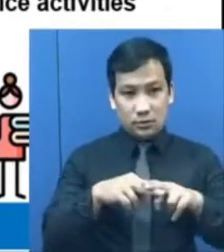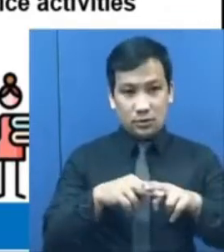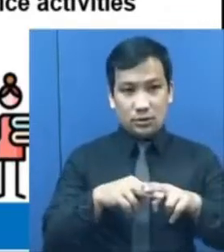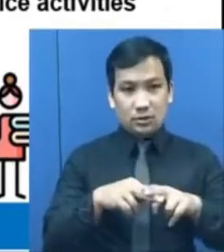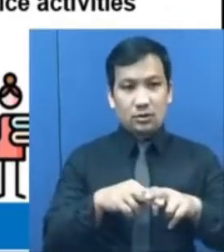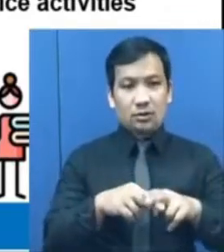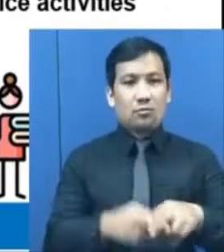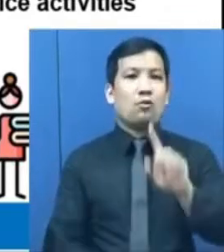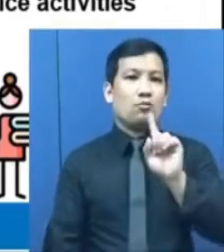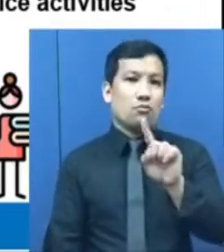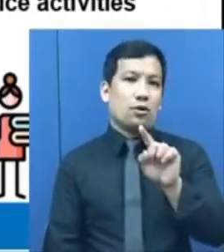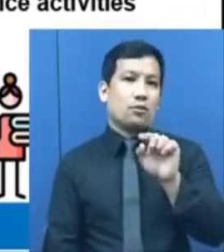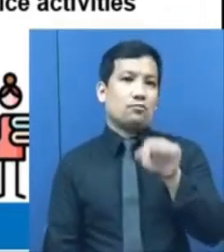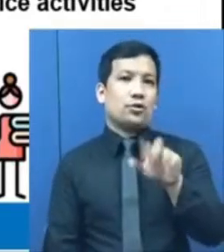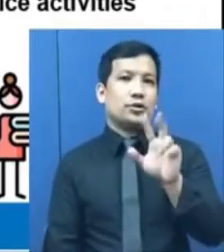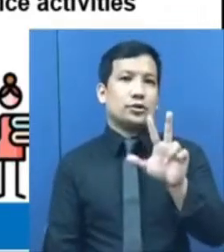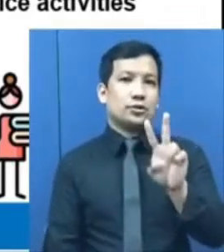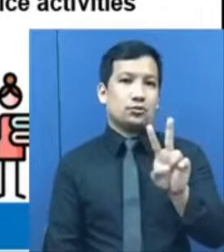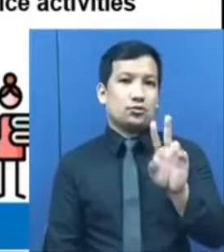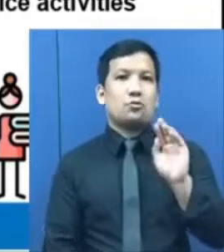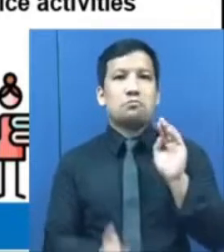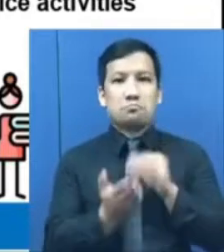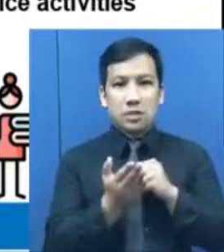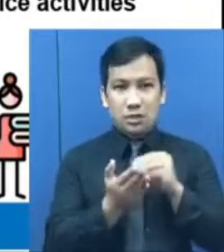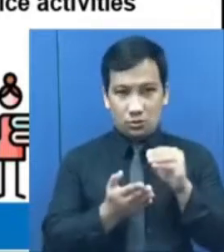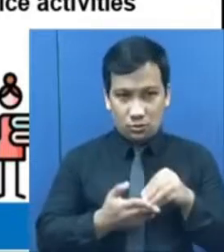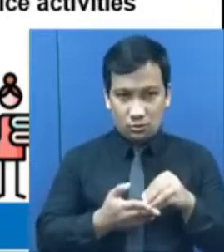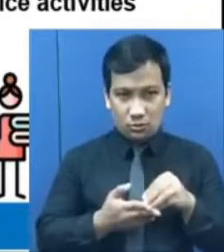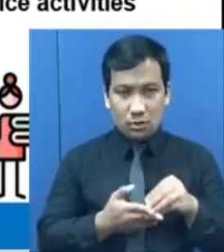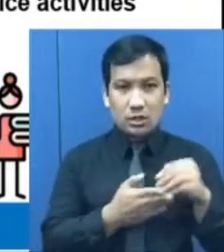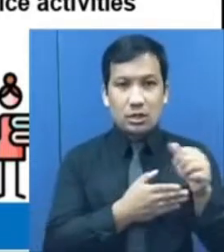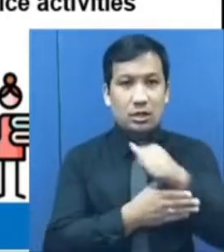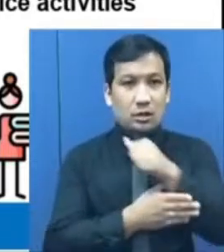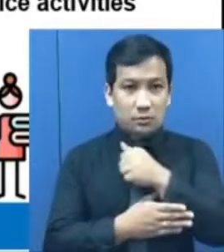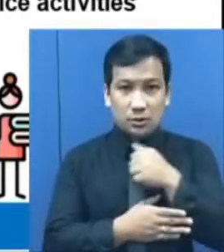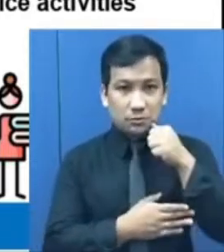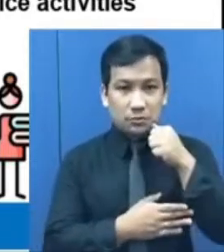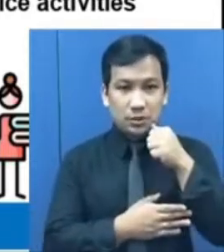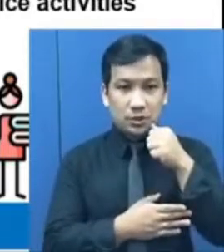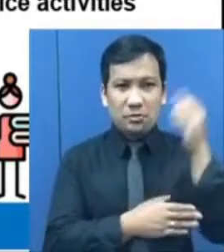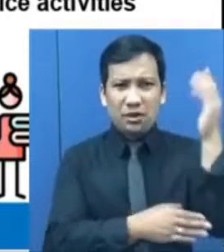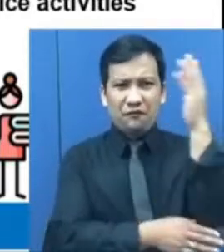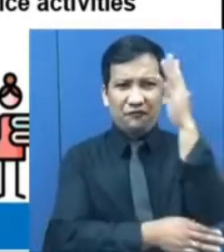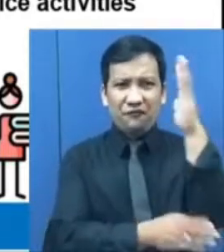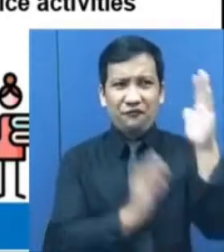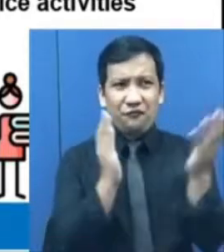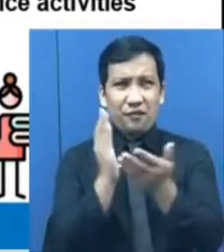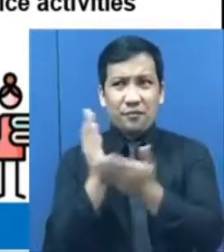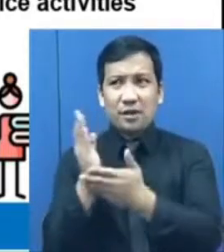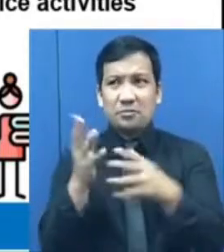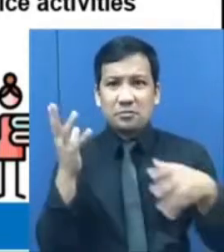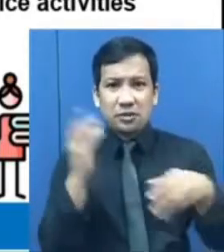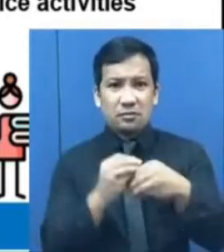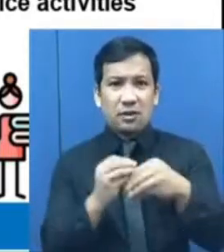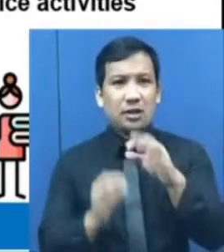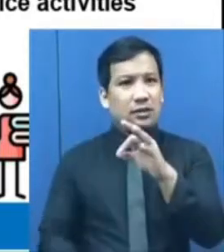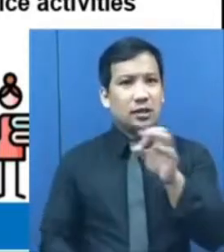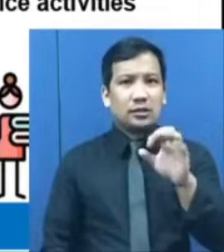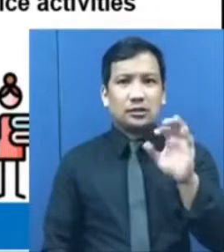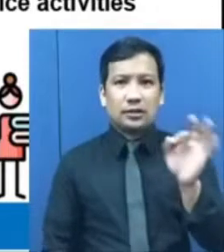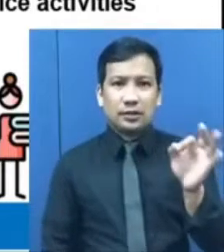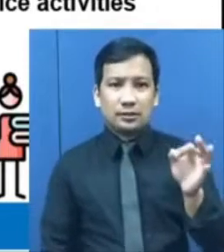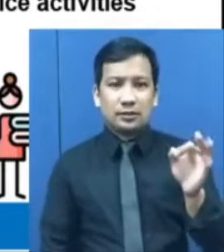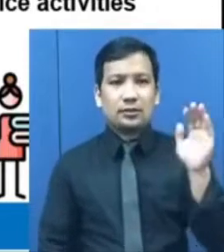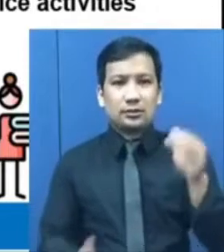1.32 million. Agriculture and Forestry plus 990,000.